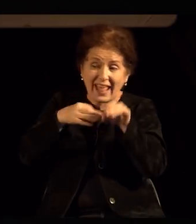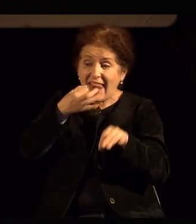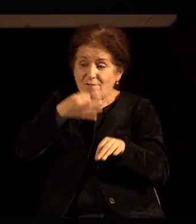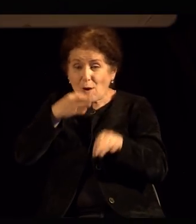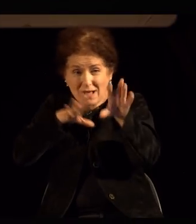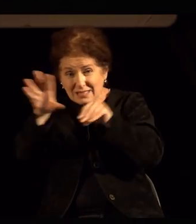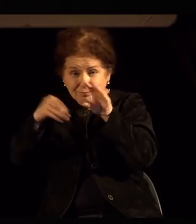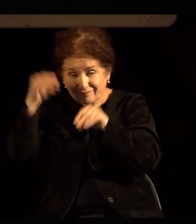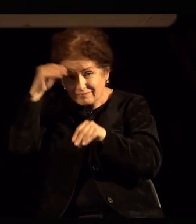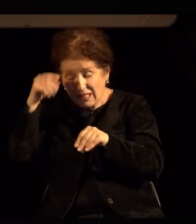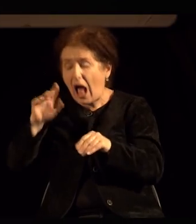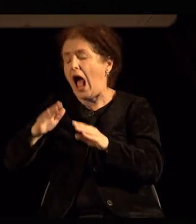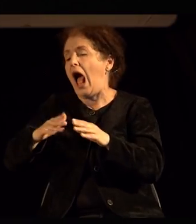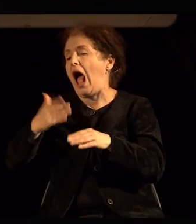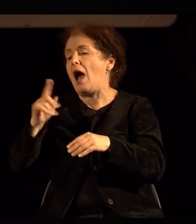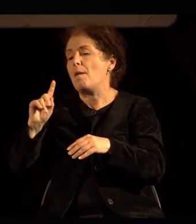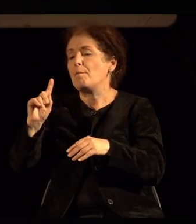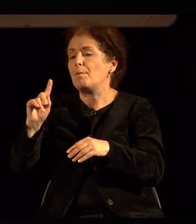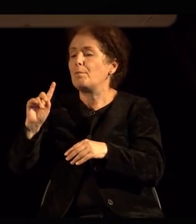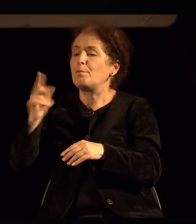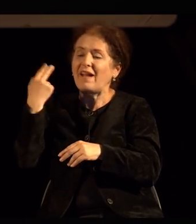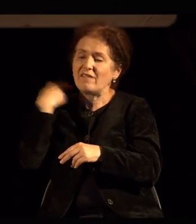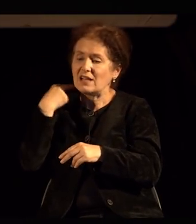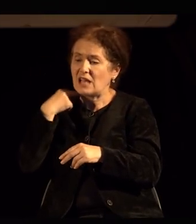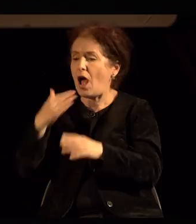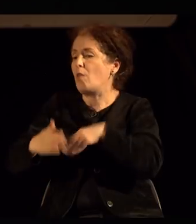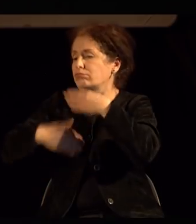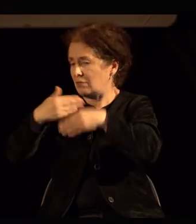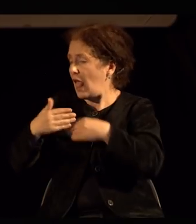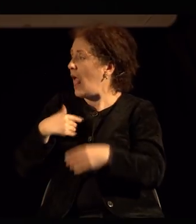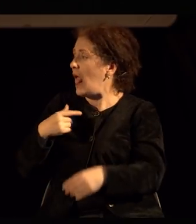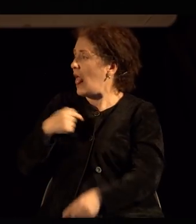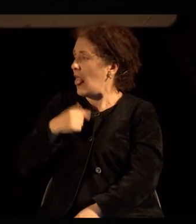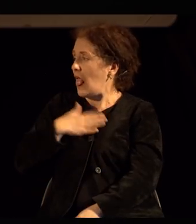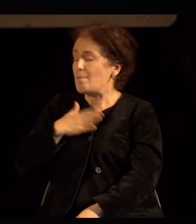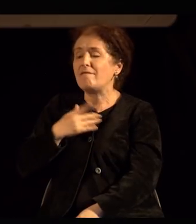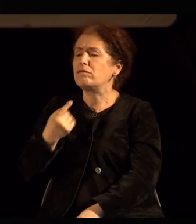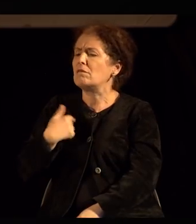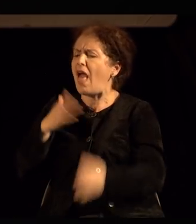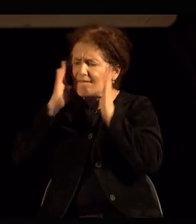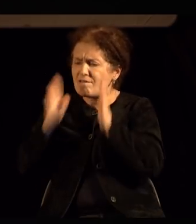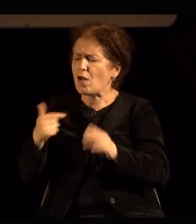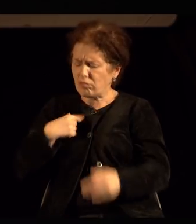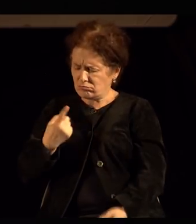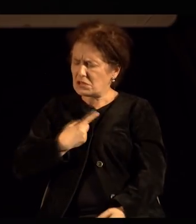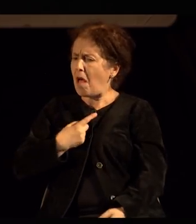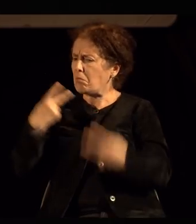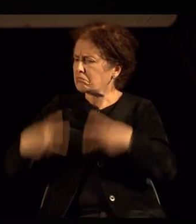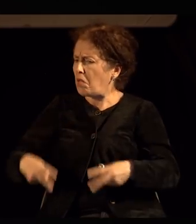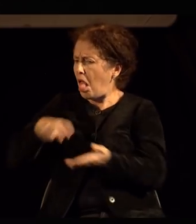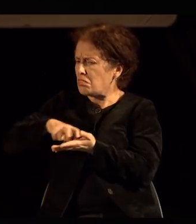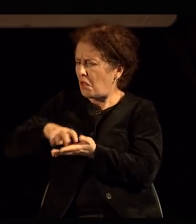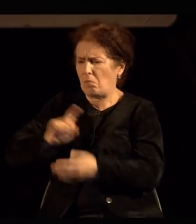Зошто и за како? Значи, како што кажа, фото секој што ми е имала таа самодоварба во себе,